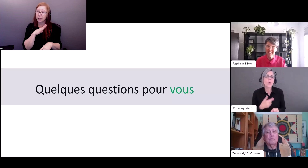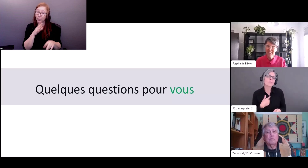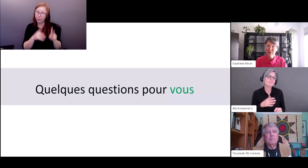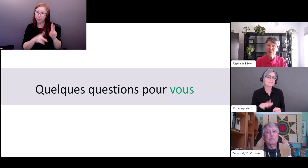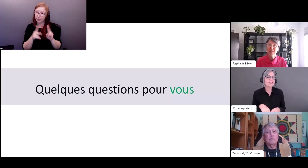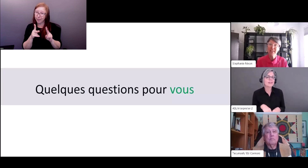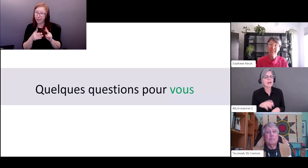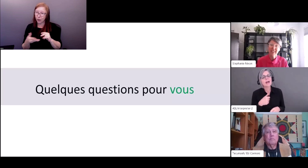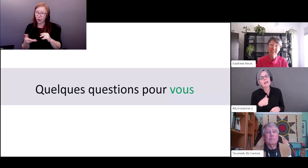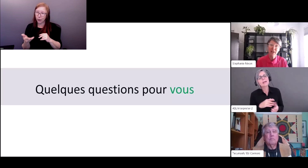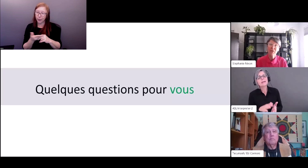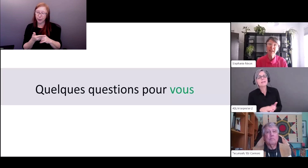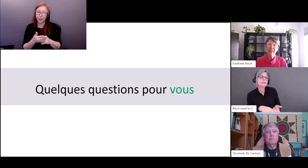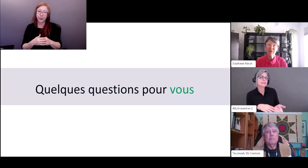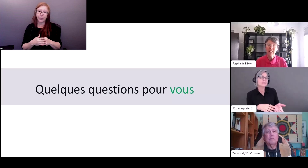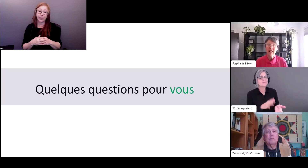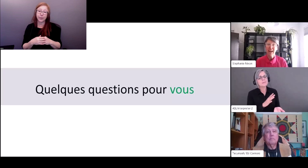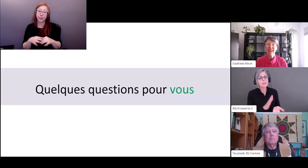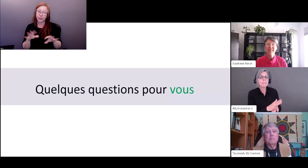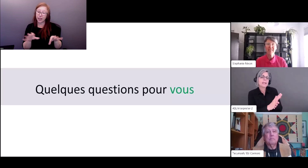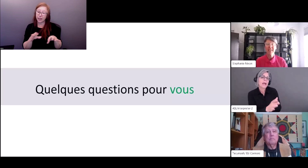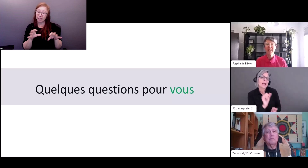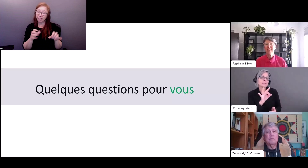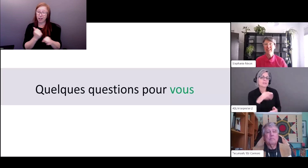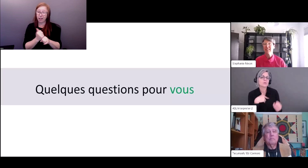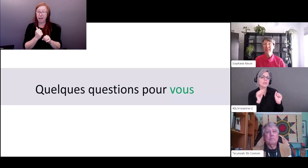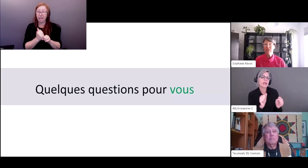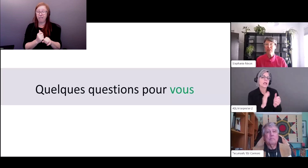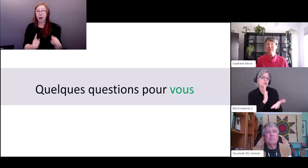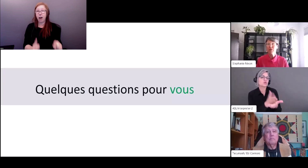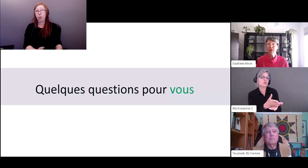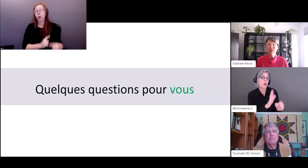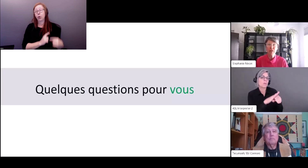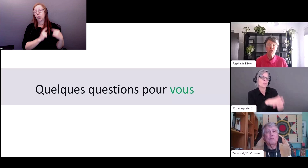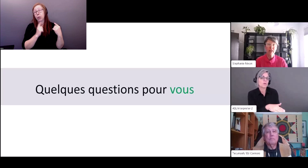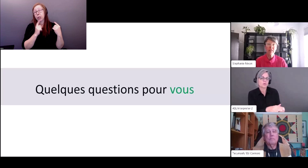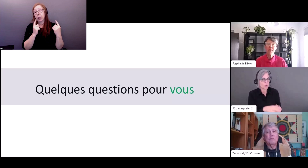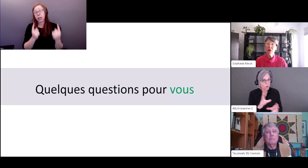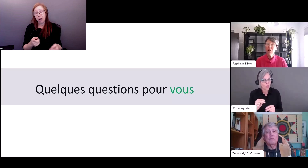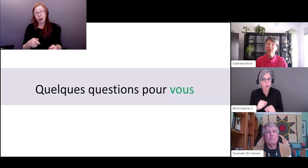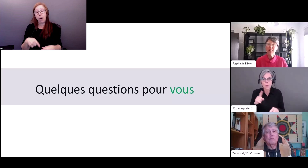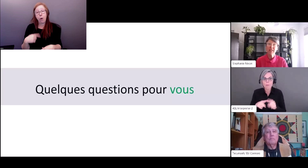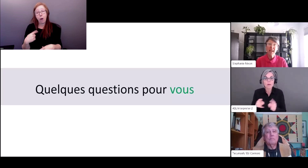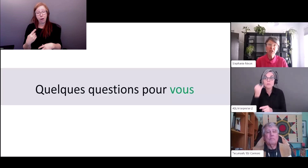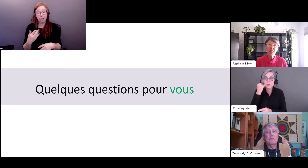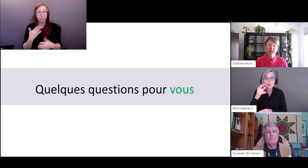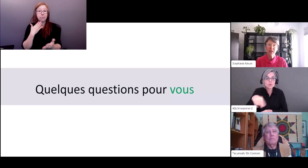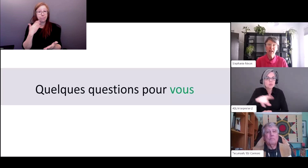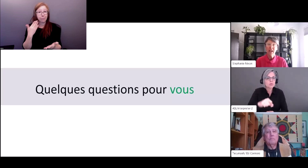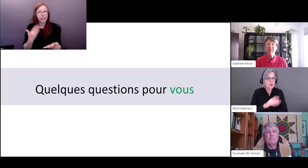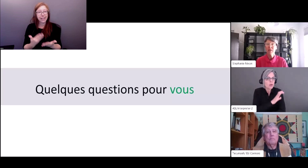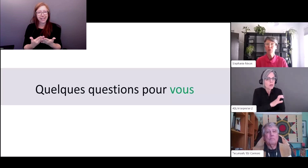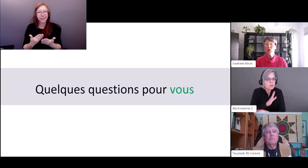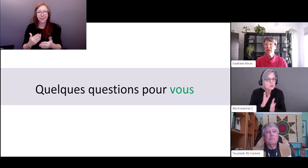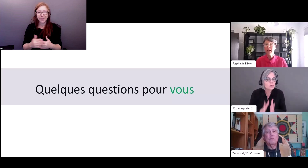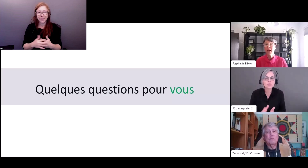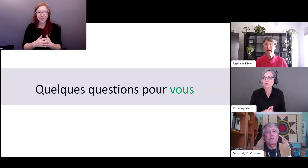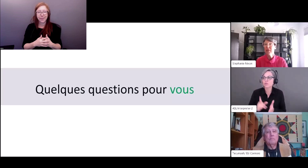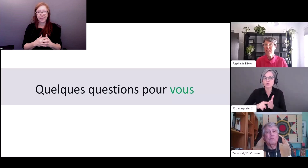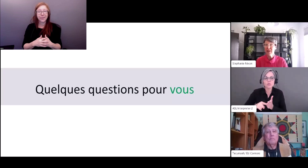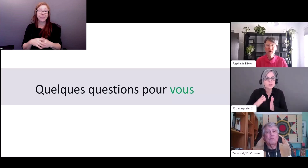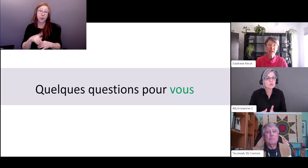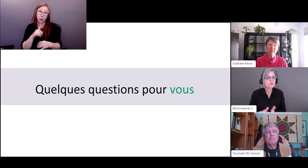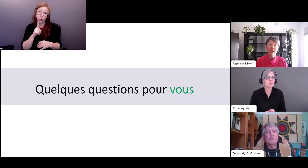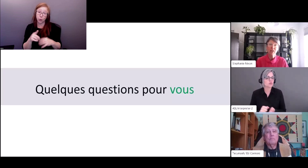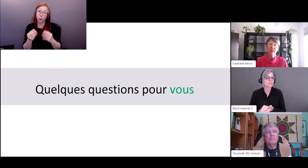c'est un c'est le travail que nous faisons tous les jours et donc c'est vraiment quelque chose qui n'est pas optionnel c'est quelque chose